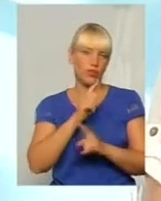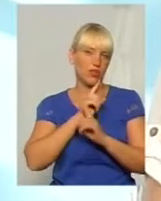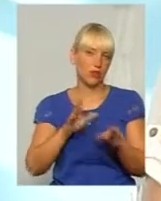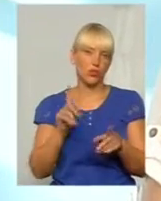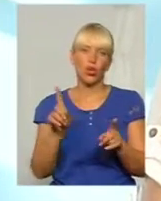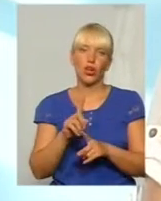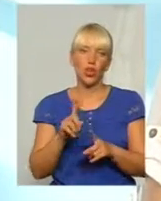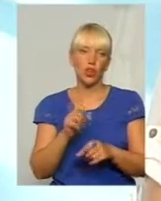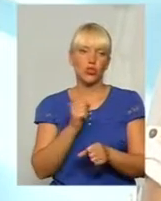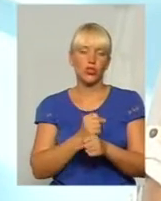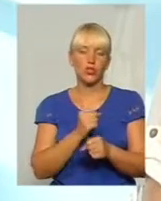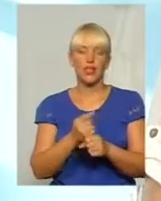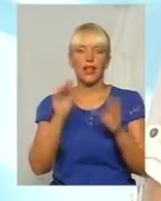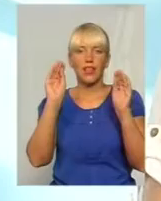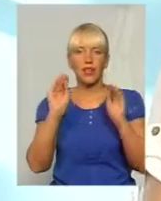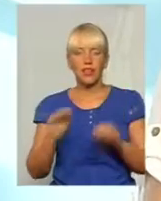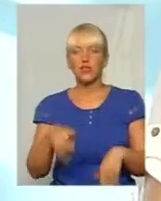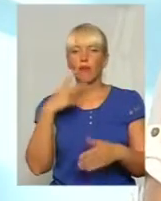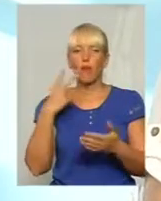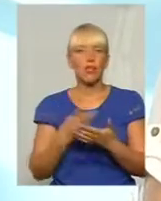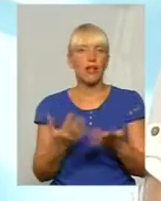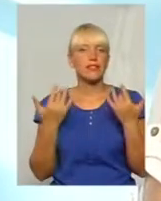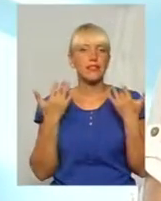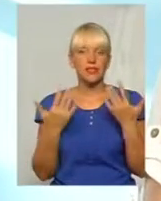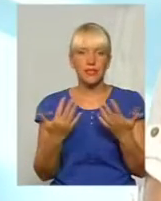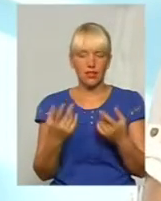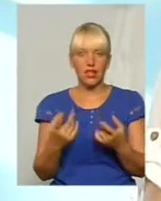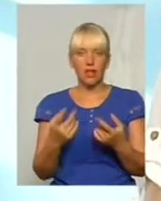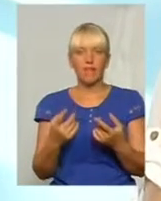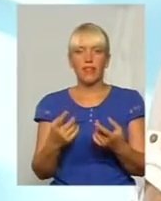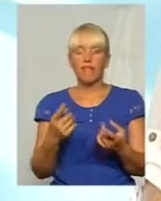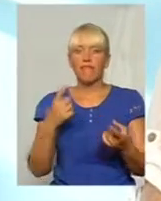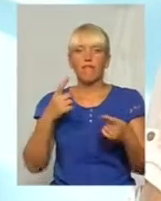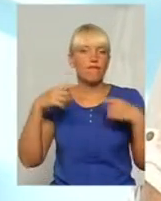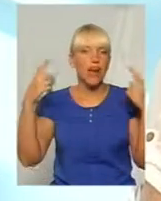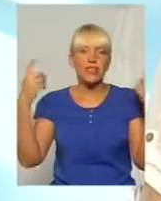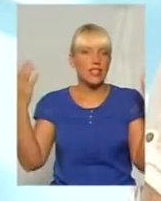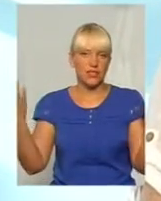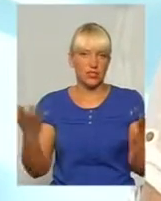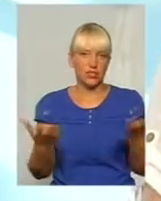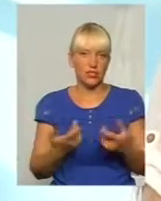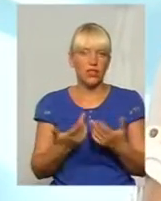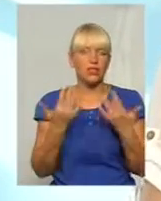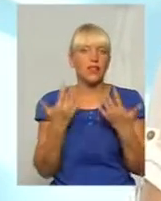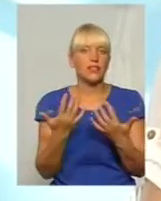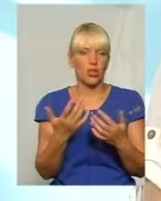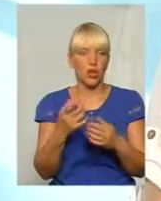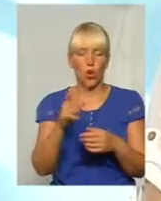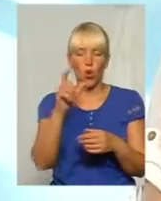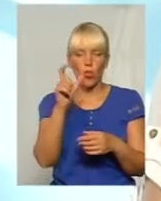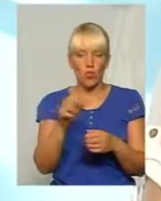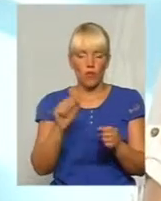декларації, нам показали наскільки все-таки, ну фантастичні, ще раз повторюю, фантастичні, я не знаю, де людина може надбати